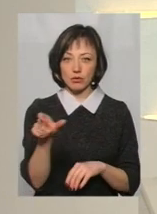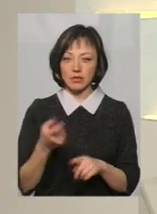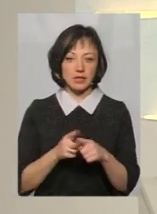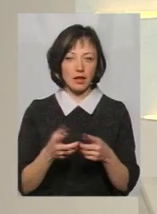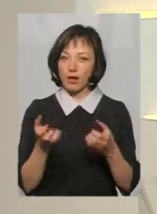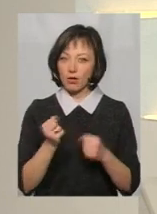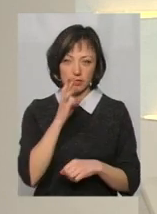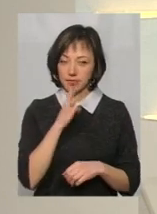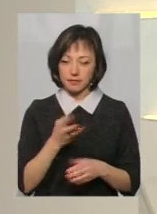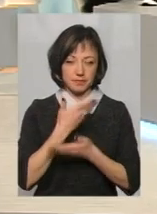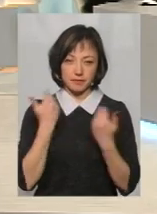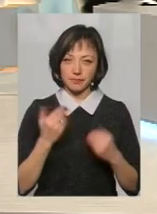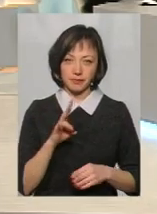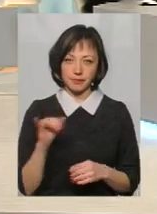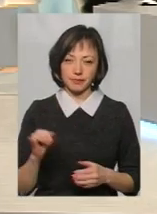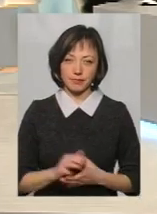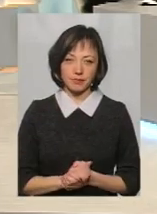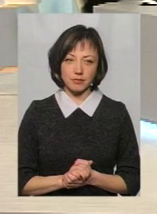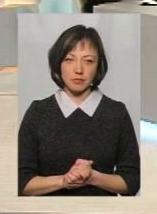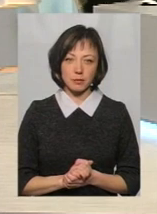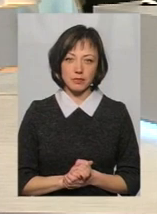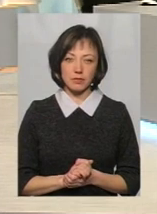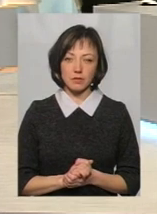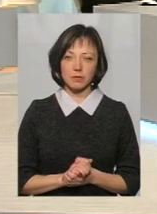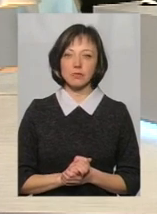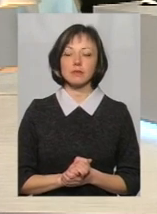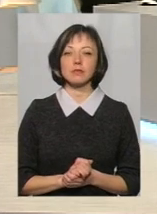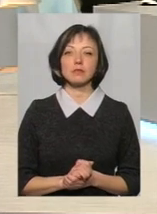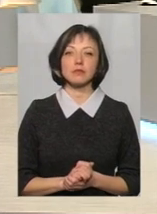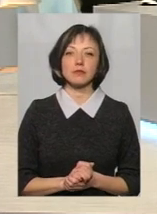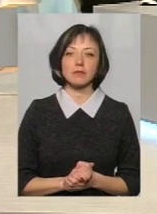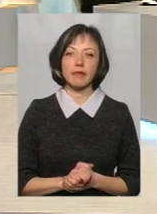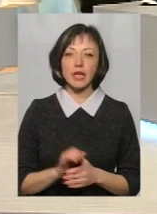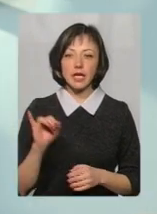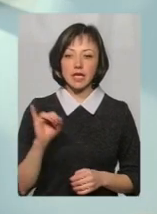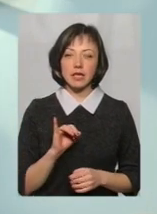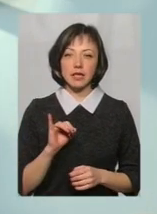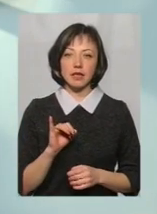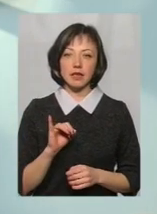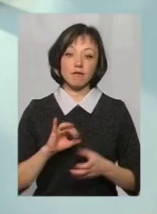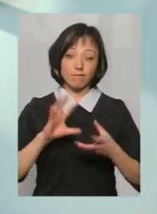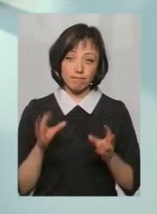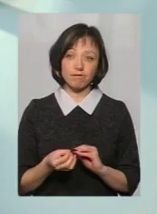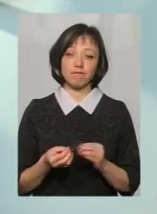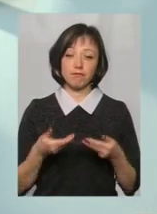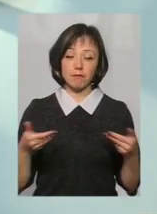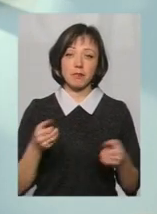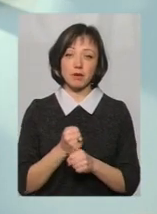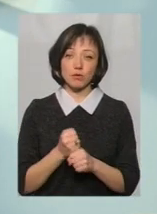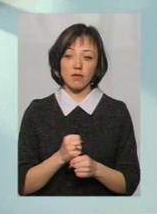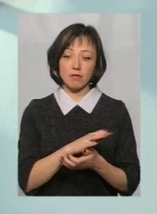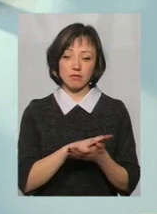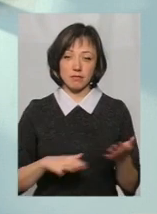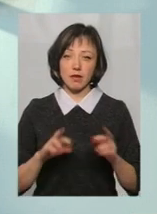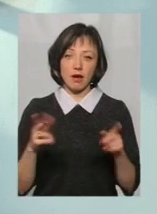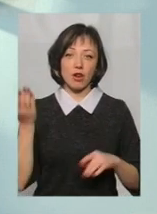це не отримувати гроші? Не отримувати абсолютно ніяких коштів. От, і, в принципі, ми працювали так, як і